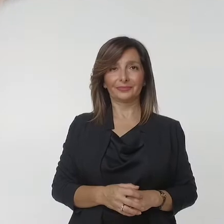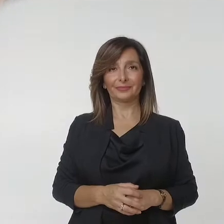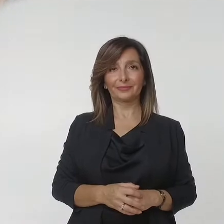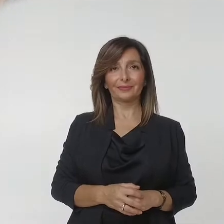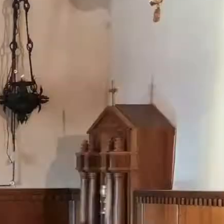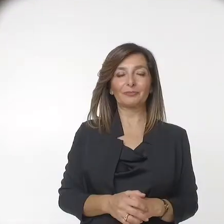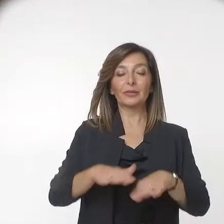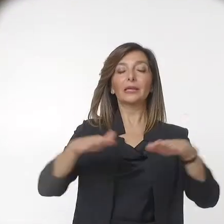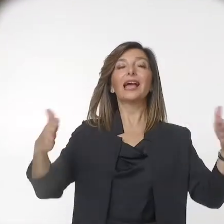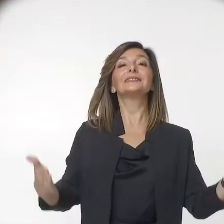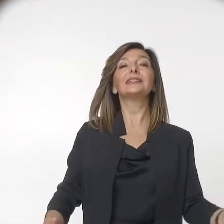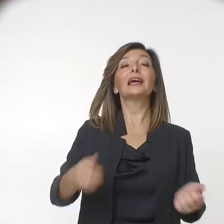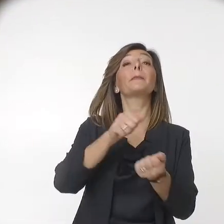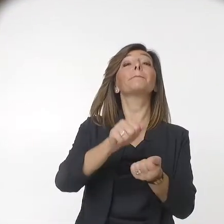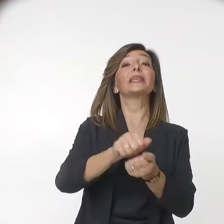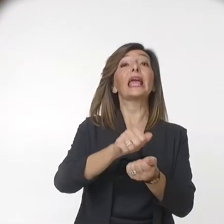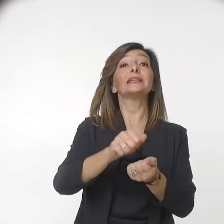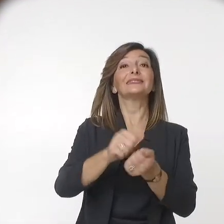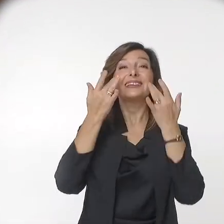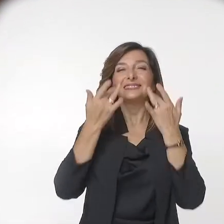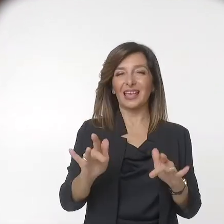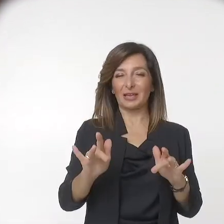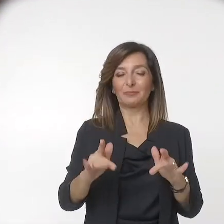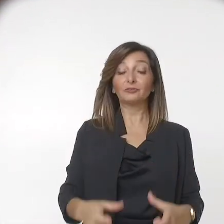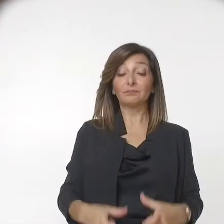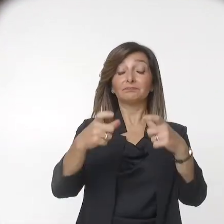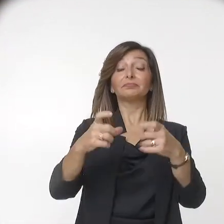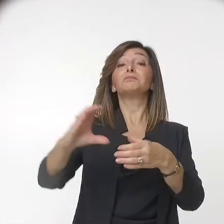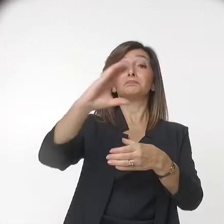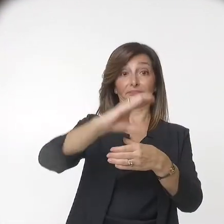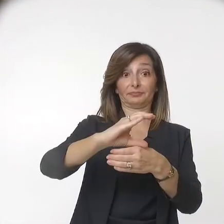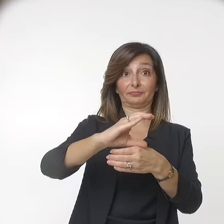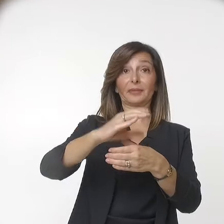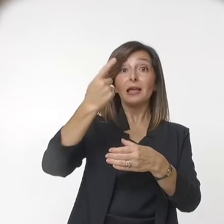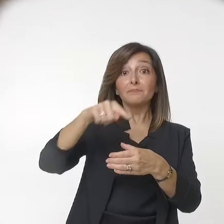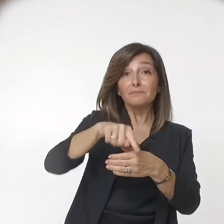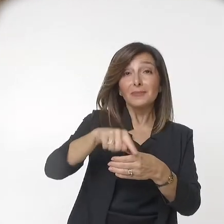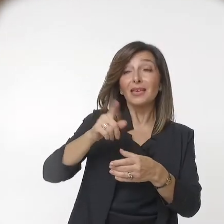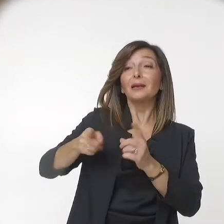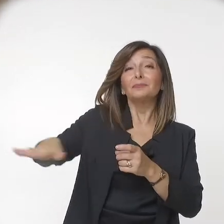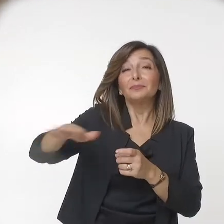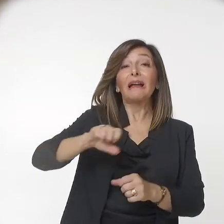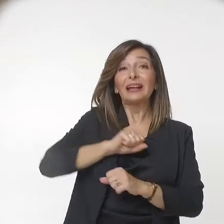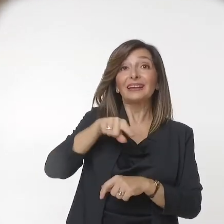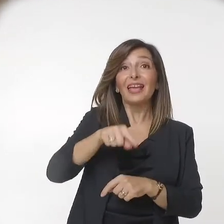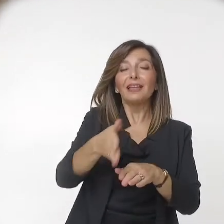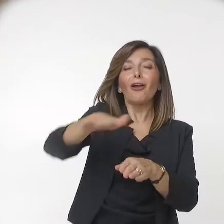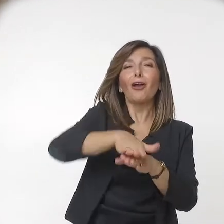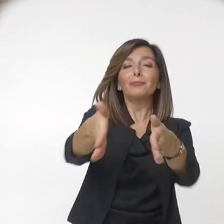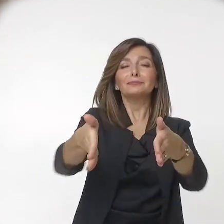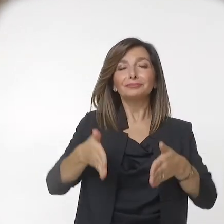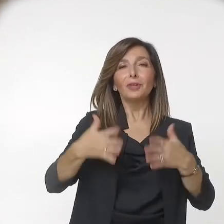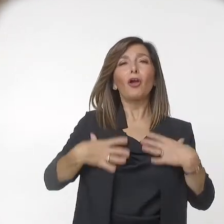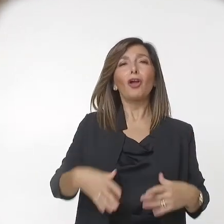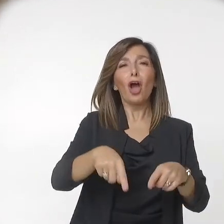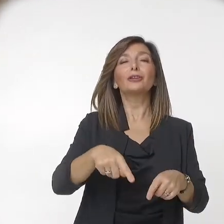L'altare in nuda pietra su un cippo cilindrico è ritenuto dalla devozione popolare essere stato il coperchio